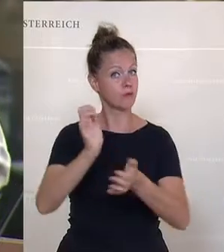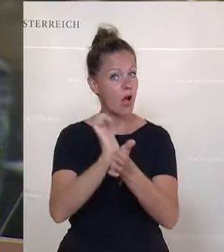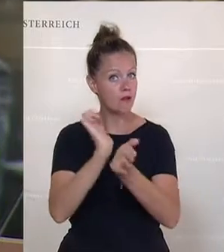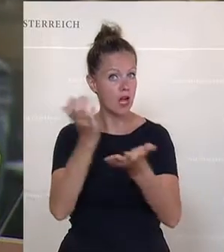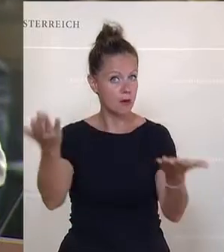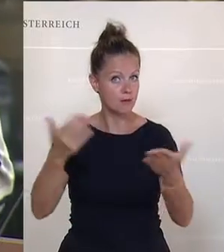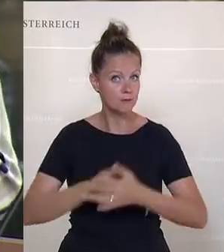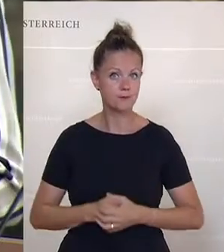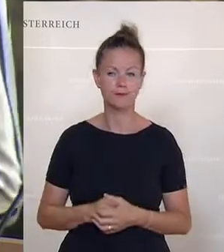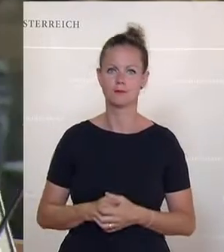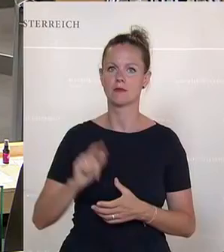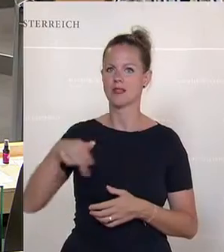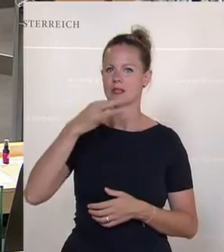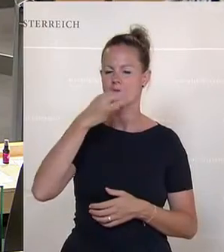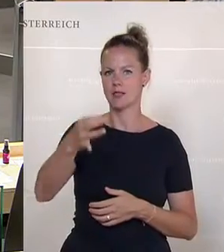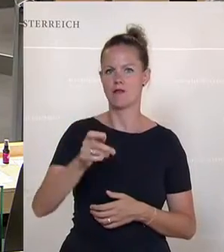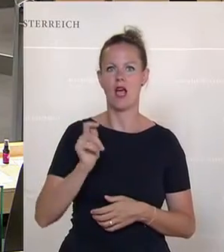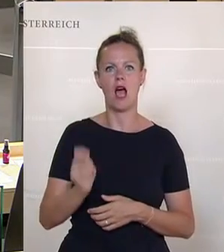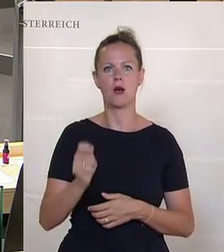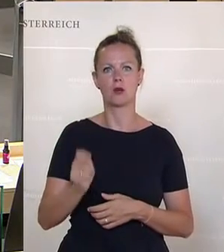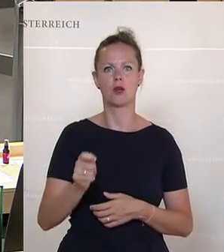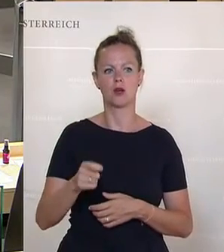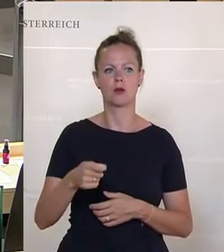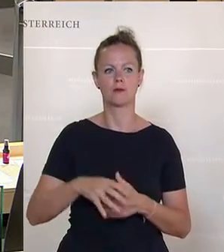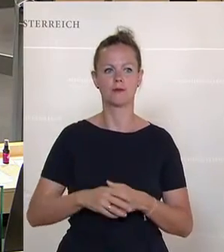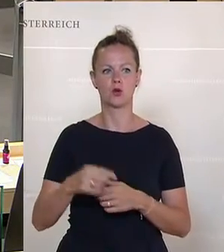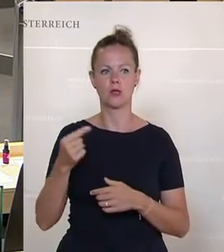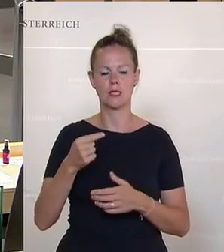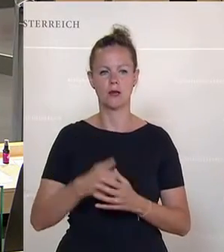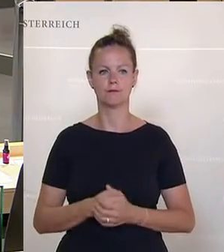Die nächste Frage stellt die Abgeordnete Götze, bitte.